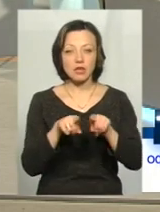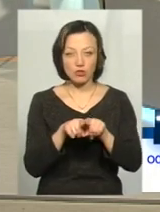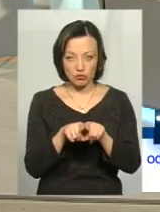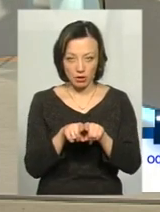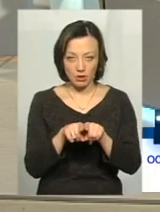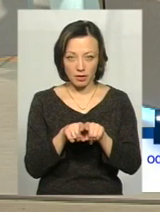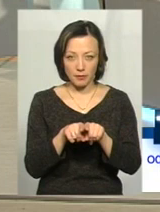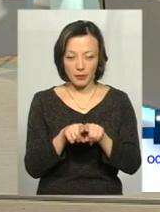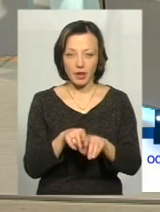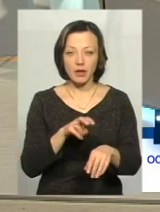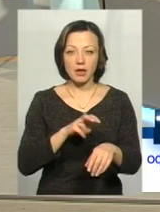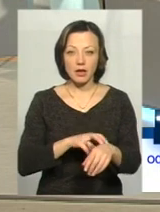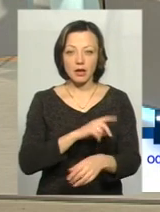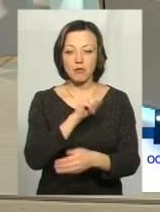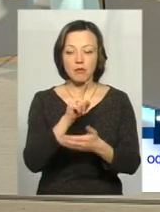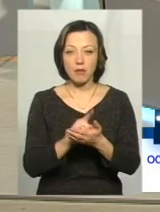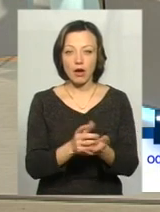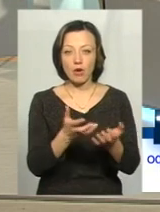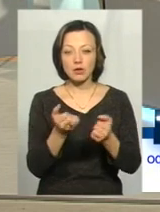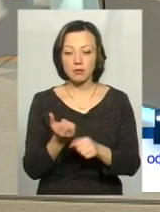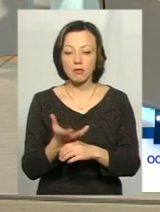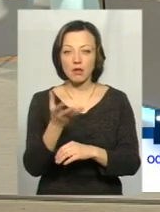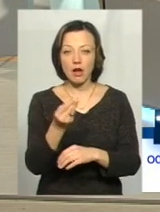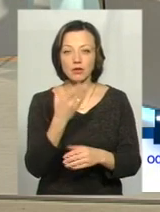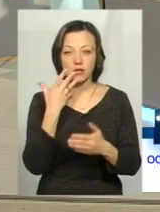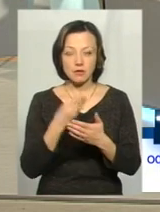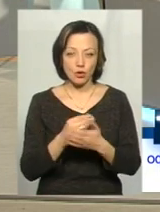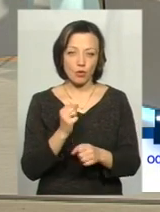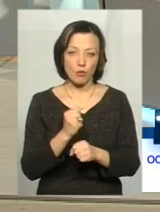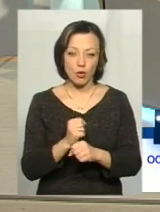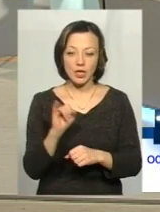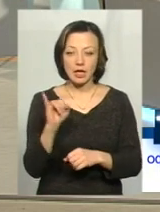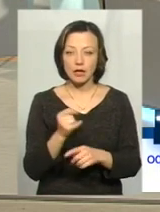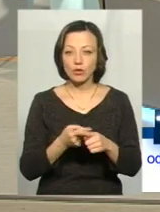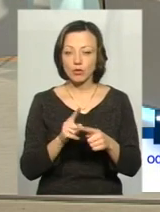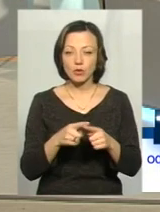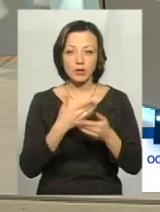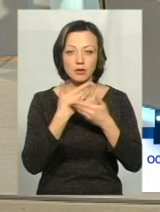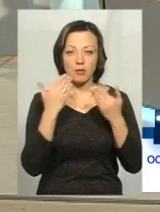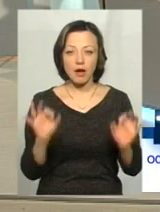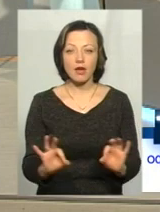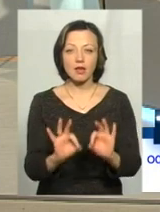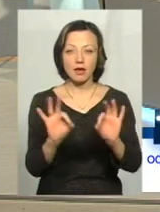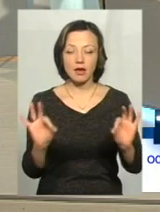лікар має отримати плату за свою роботу. І тому немає ніяких